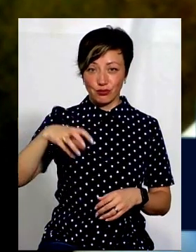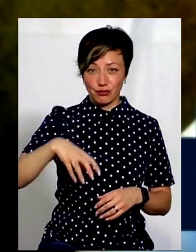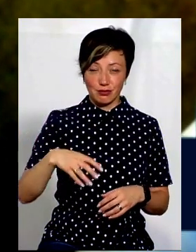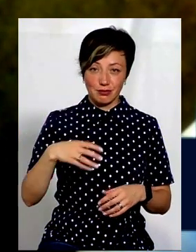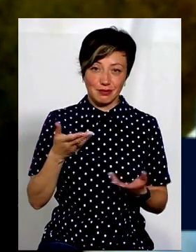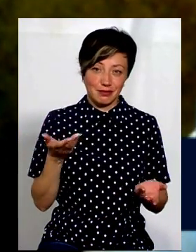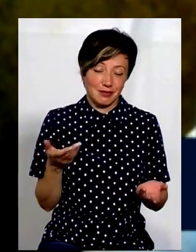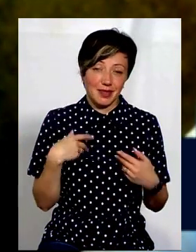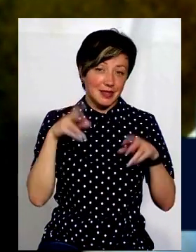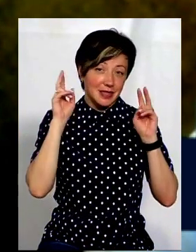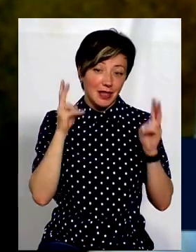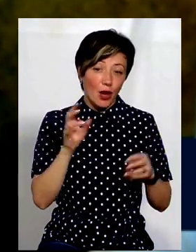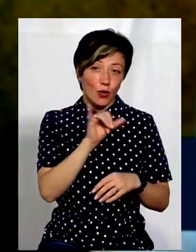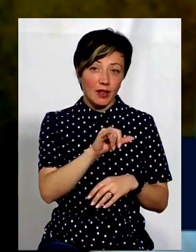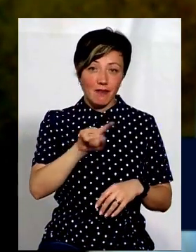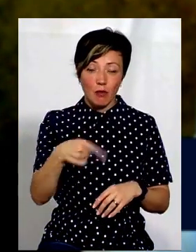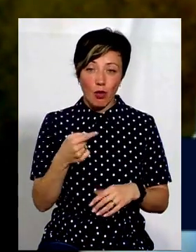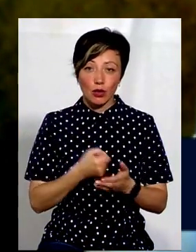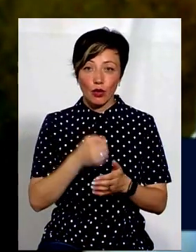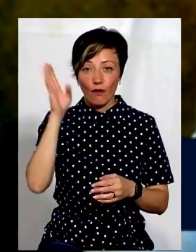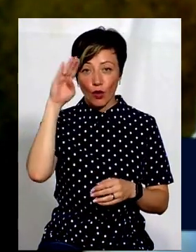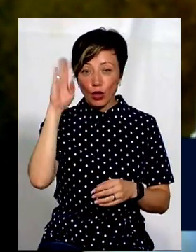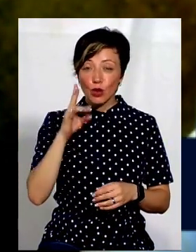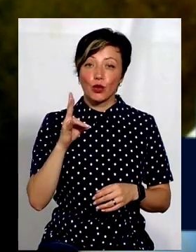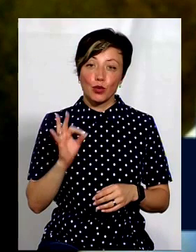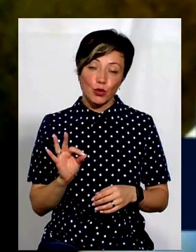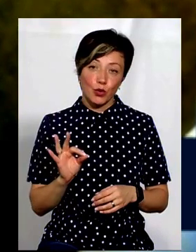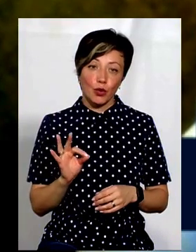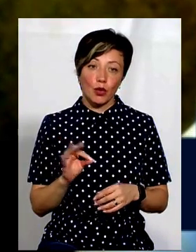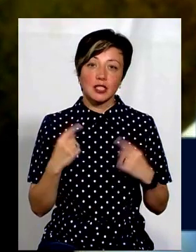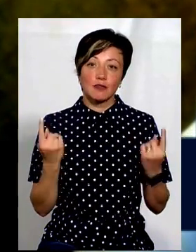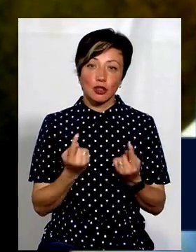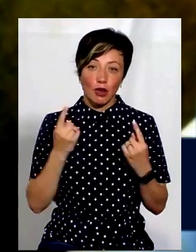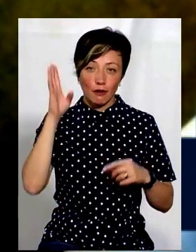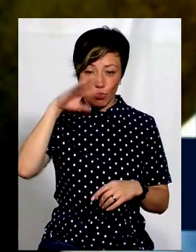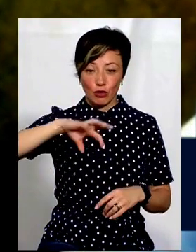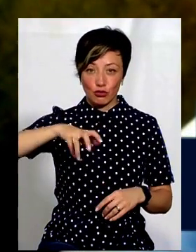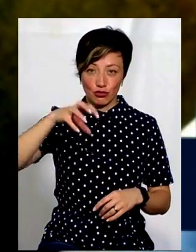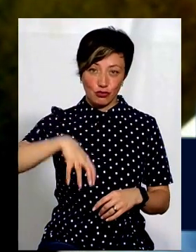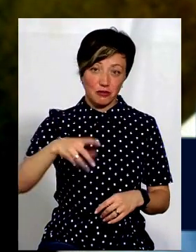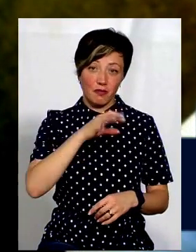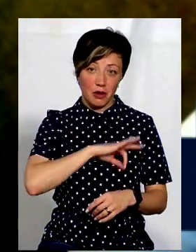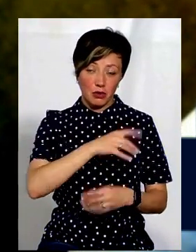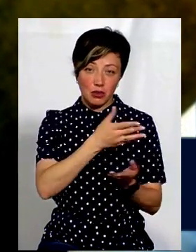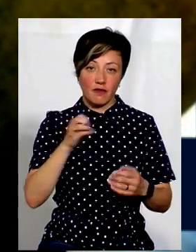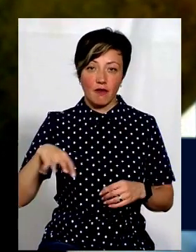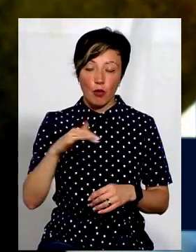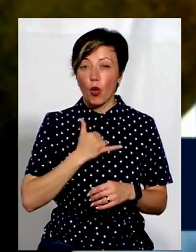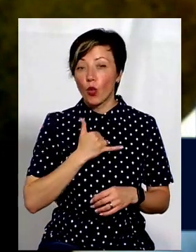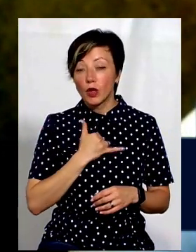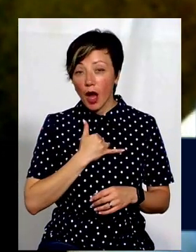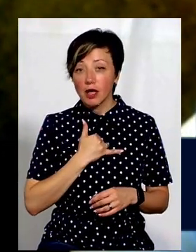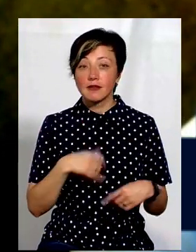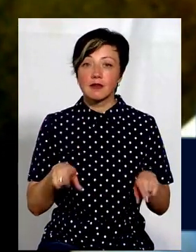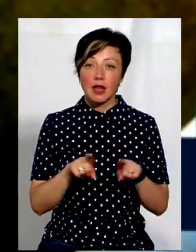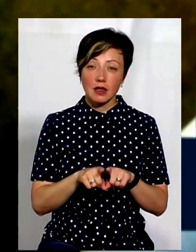Я не знаю, які в них там вимоги до води, але, звичайно, воду з під крану вони використовують. В нас це